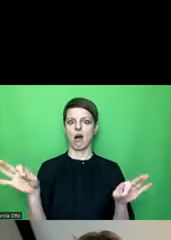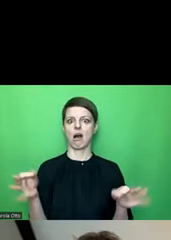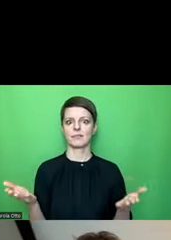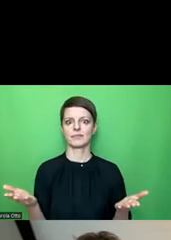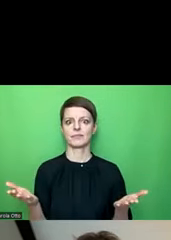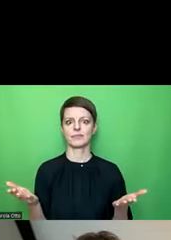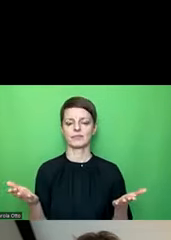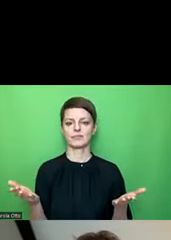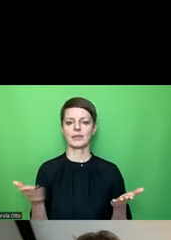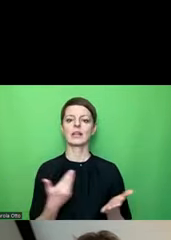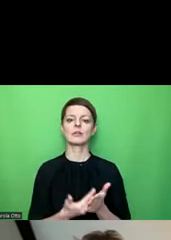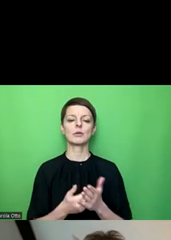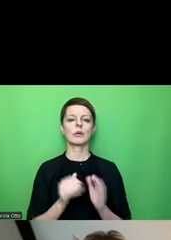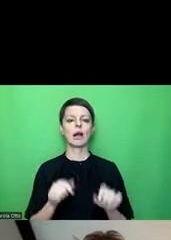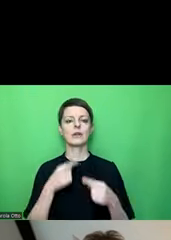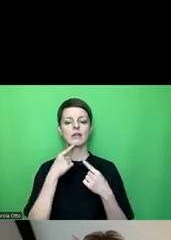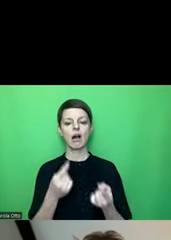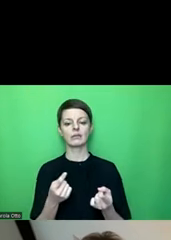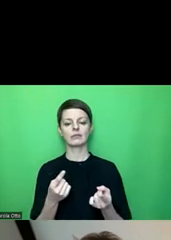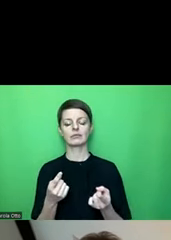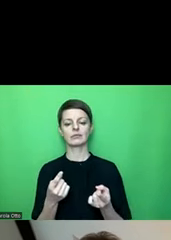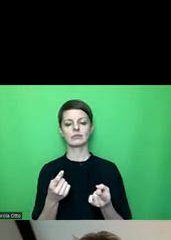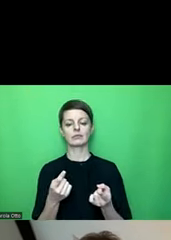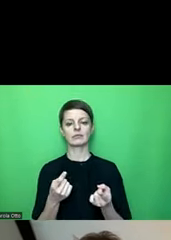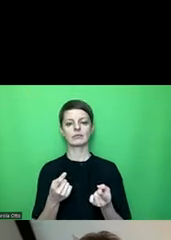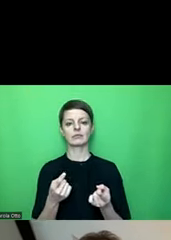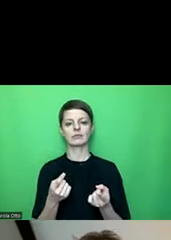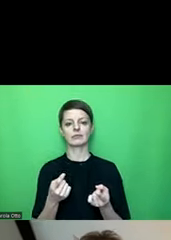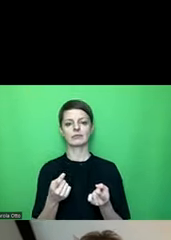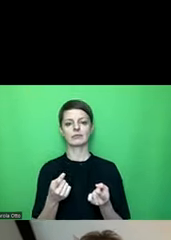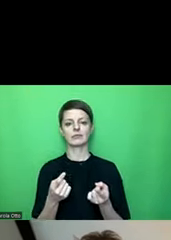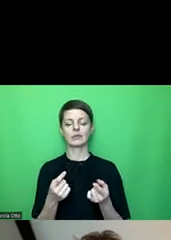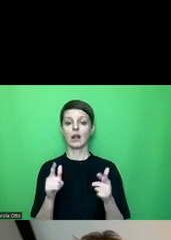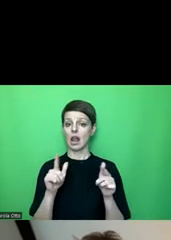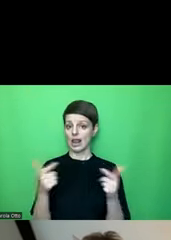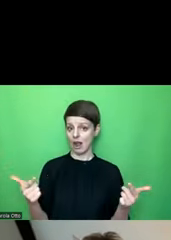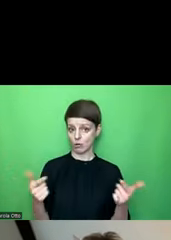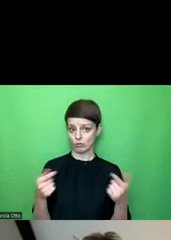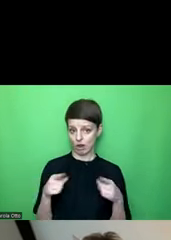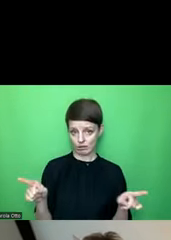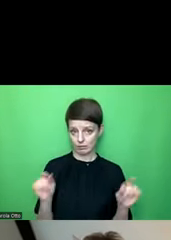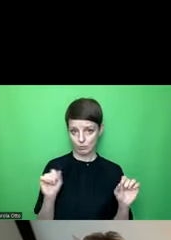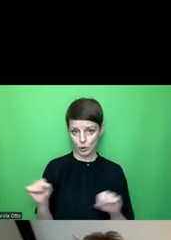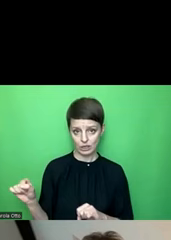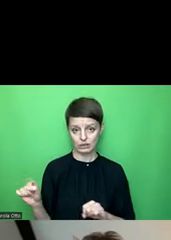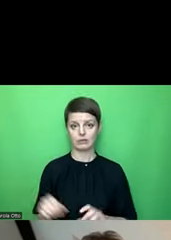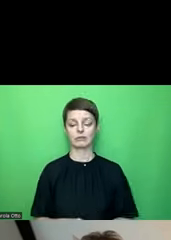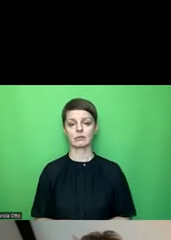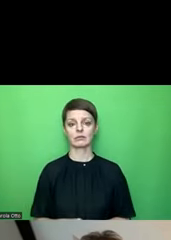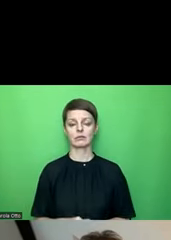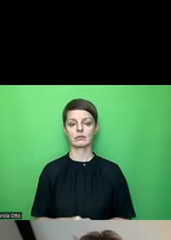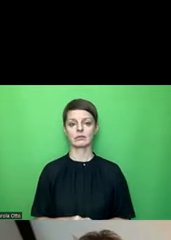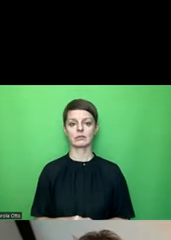Beispiel sagen, ich kann natürlich ein ganz anderes Layout wählen und da kann ich ein bisschen